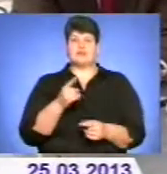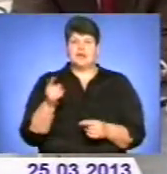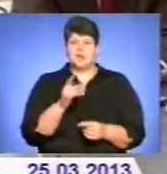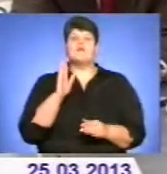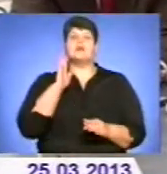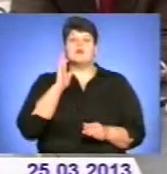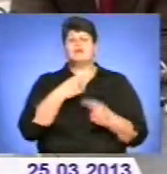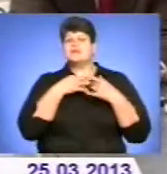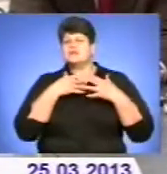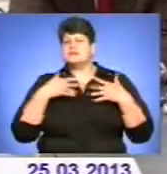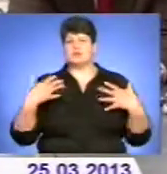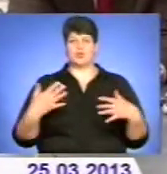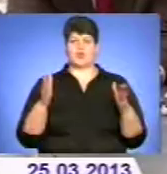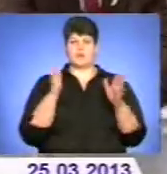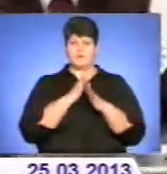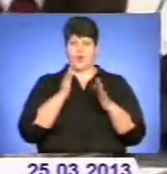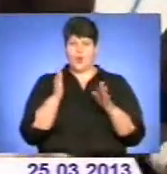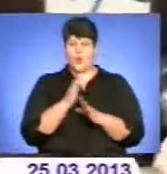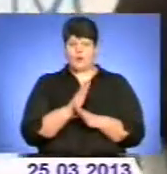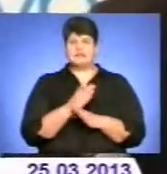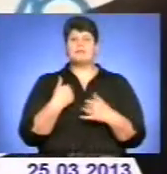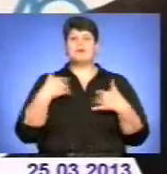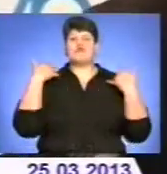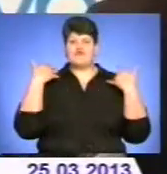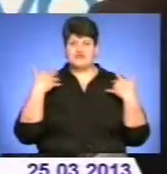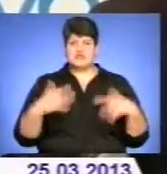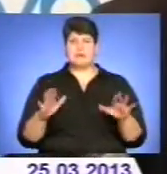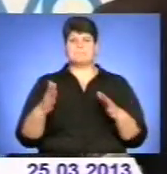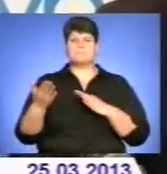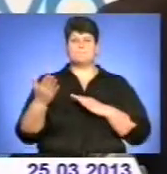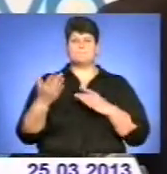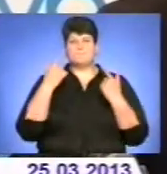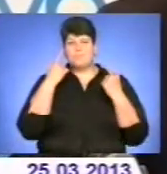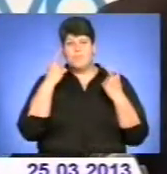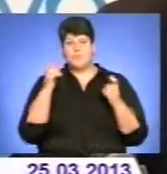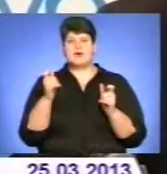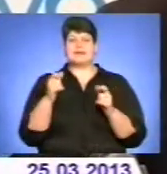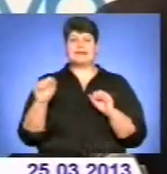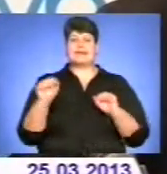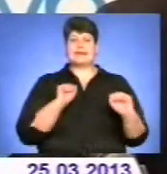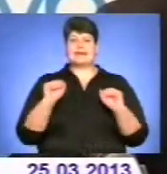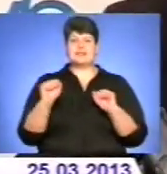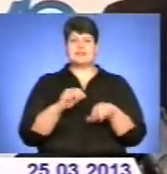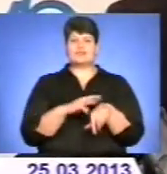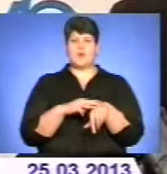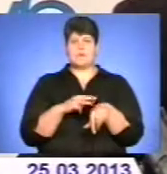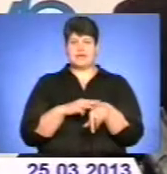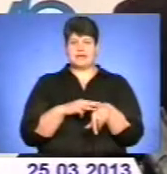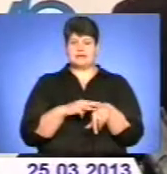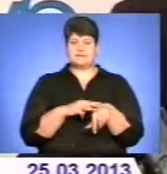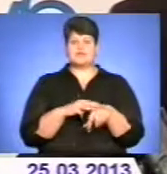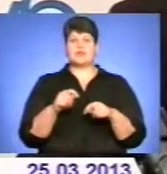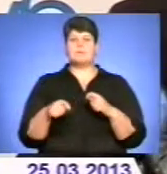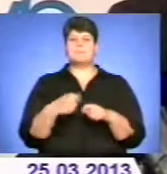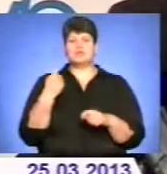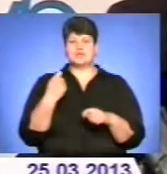будь-якої погоди. Ми вже попередньо попередили керівництво міліції. Порушувати чинне